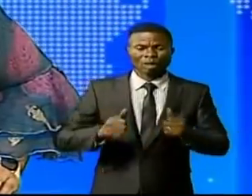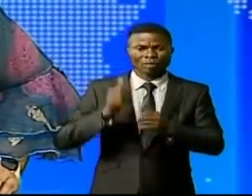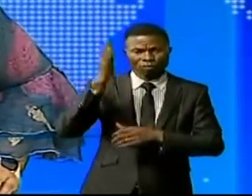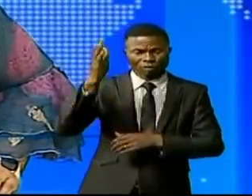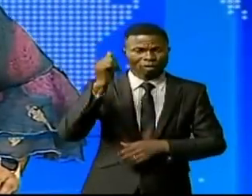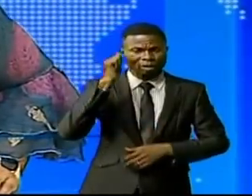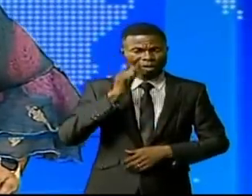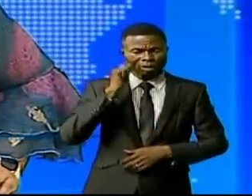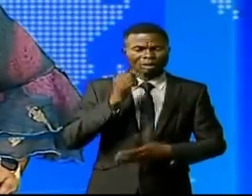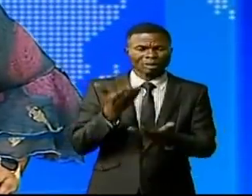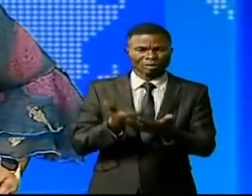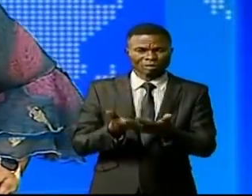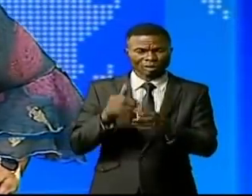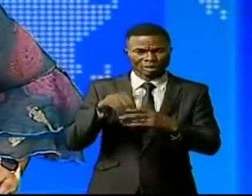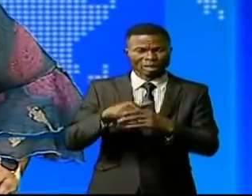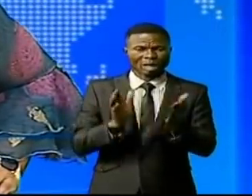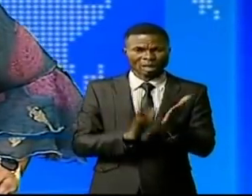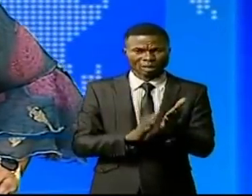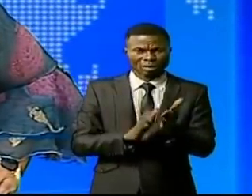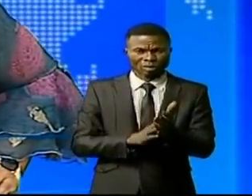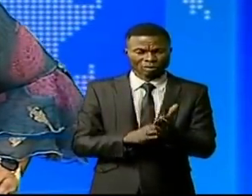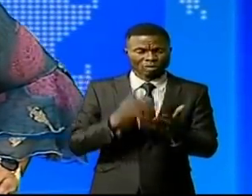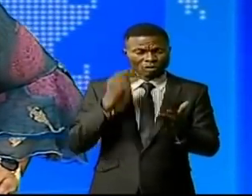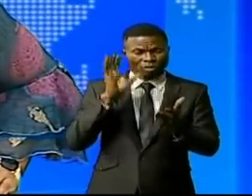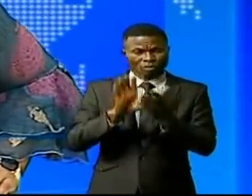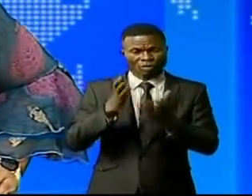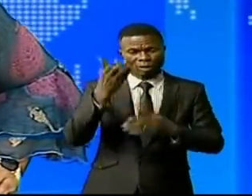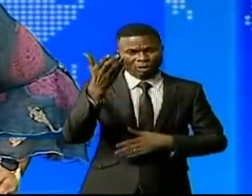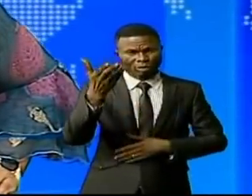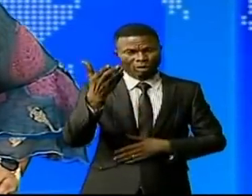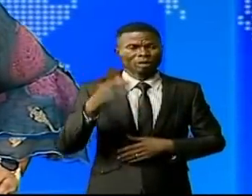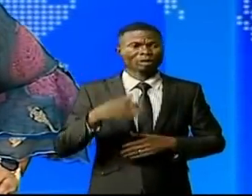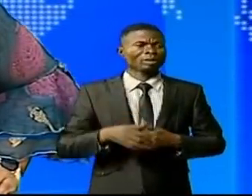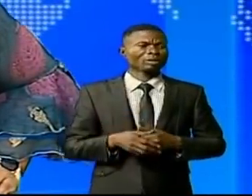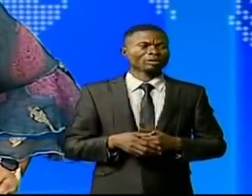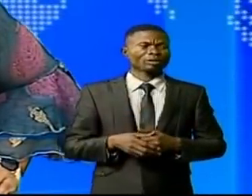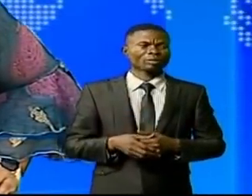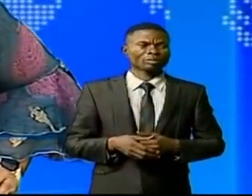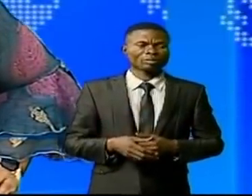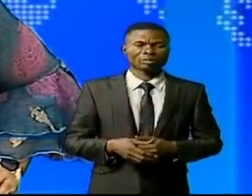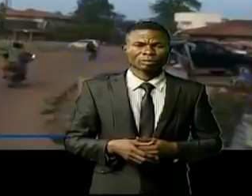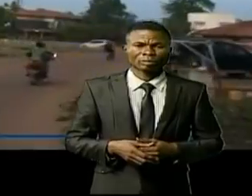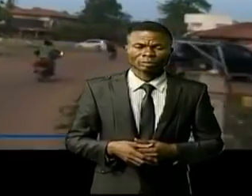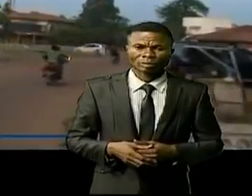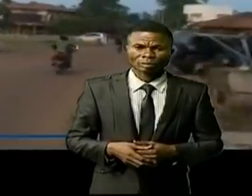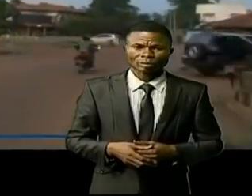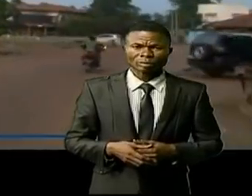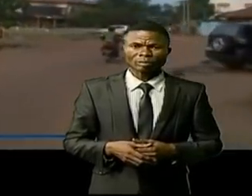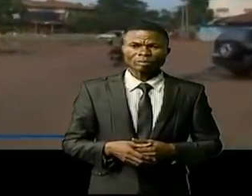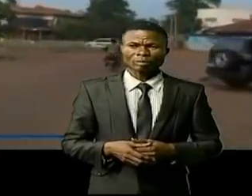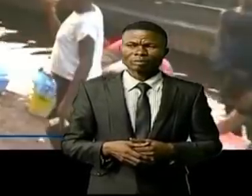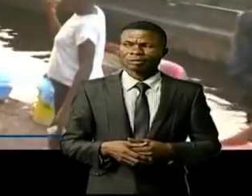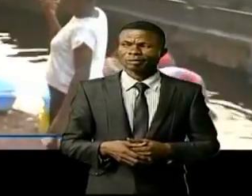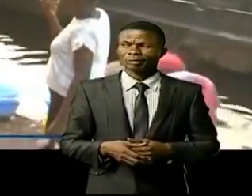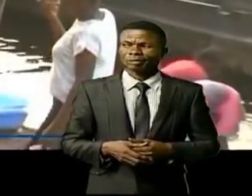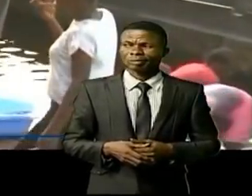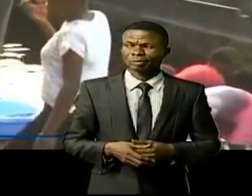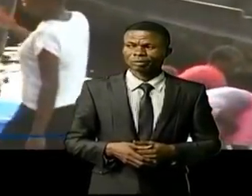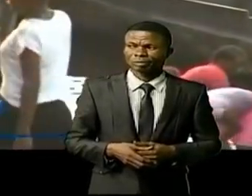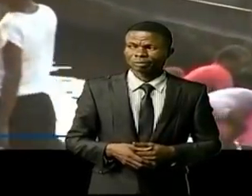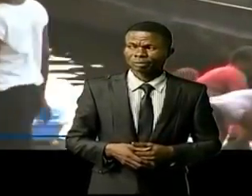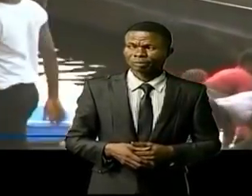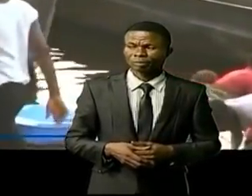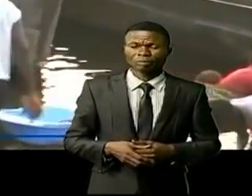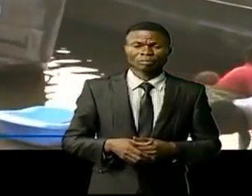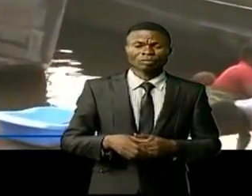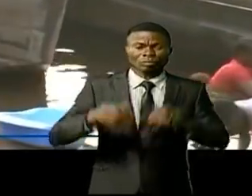cursus normal de leurs études. Constat de Bobete Ingalisamba, notre envoyé spécial à Mandaka. Dans les rues, avec bassines sur la